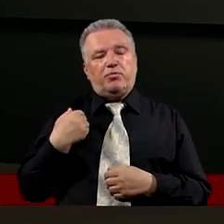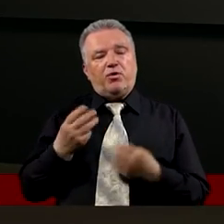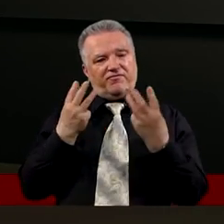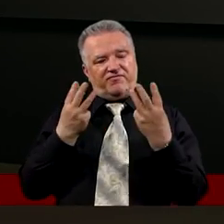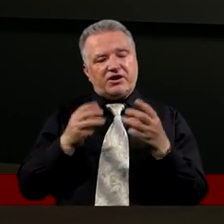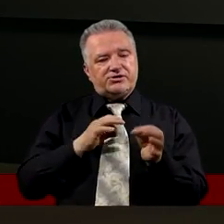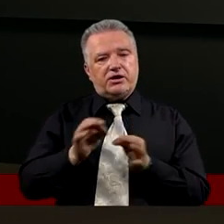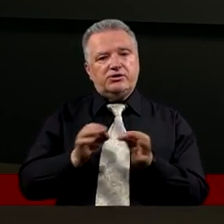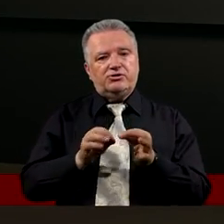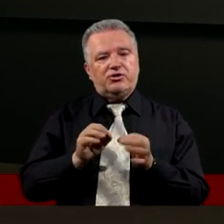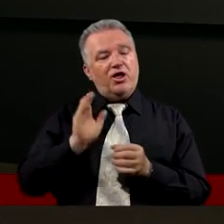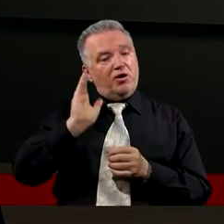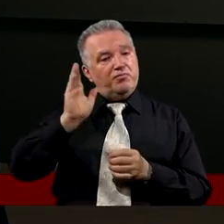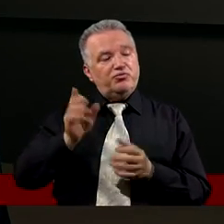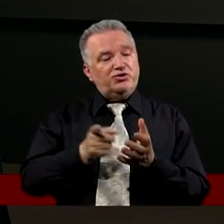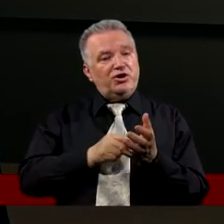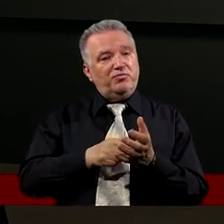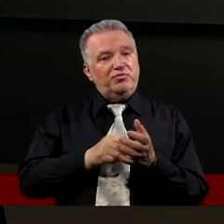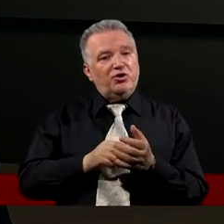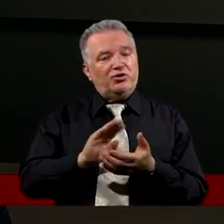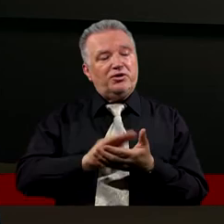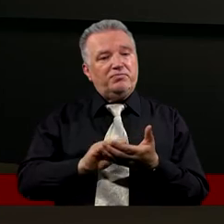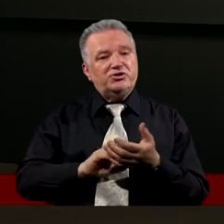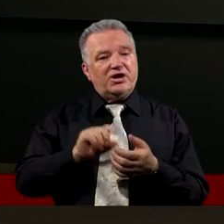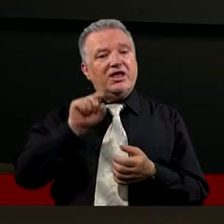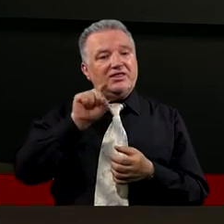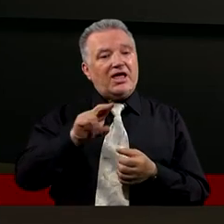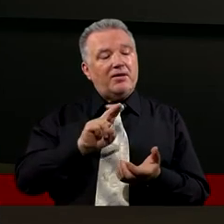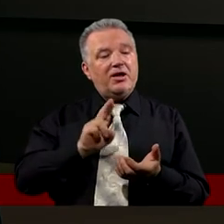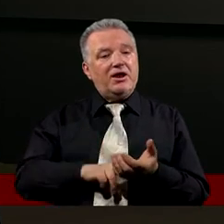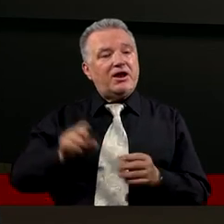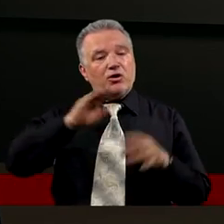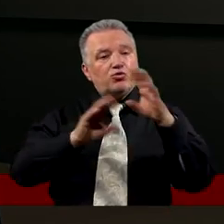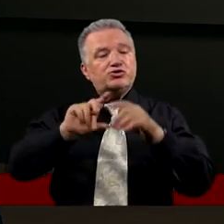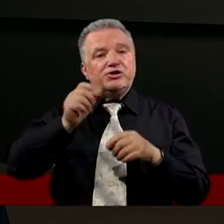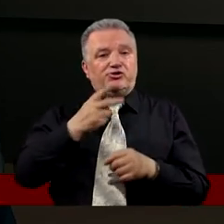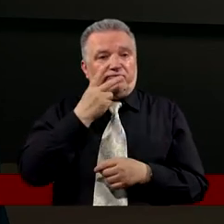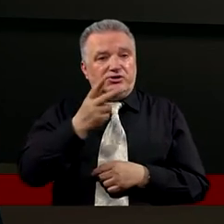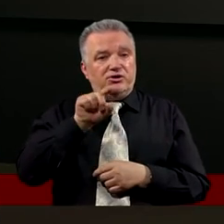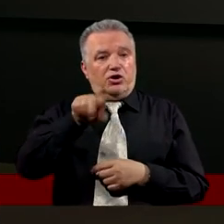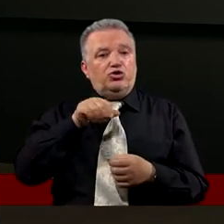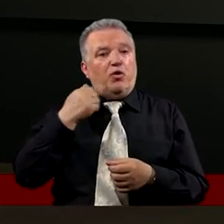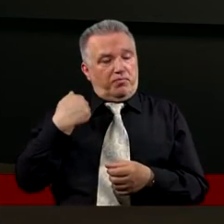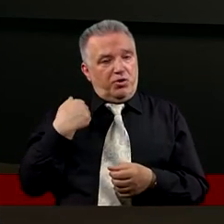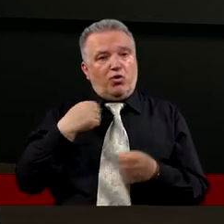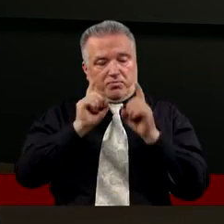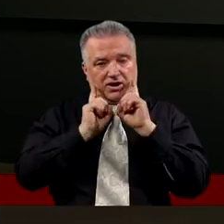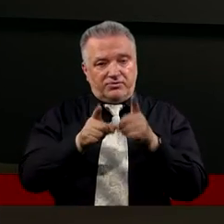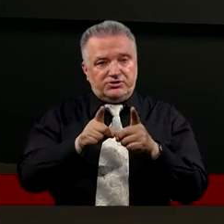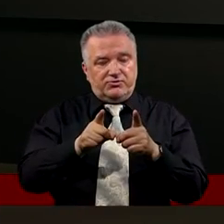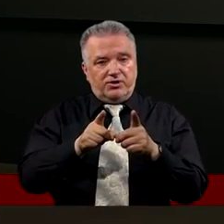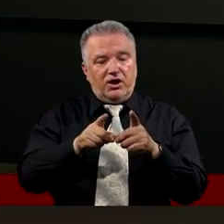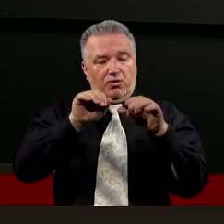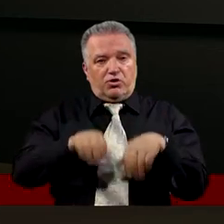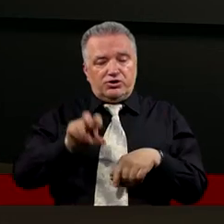Apostoł Piotr Później w jednym ze swoich listów Się do niej odniesie Że tam na tej górze To co widzieliśmy To było prawdziwe My